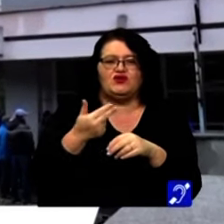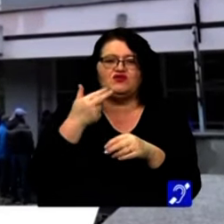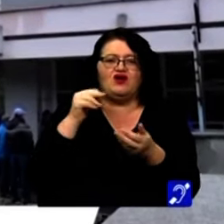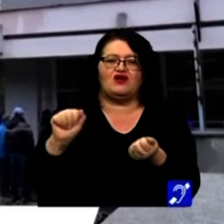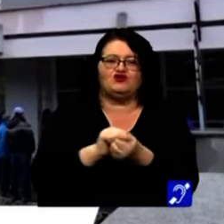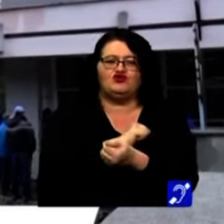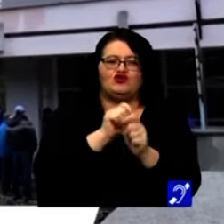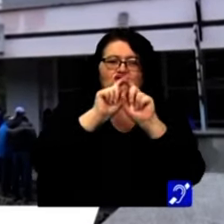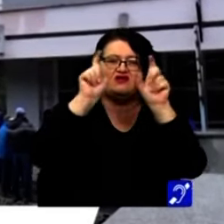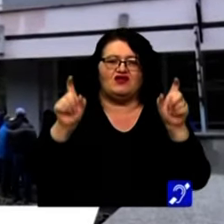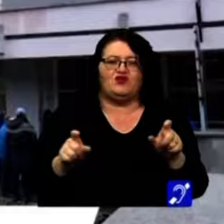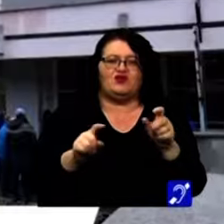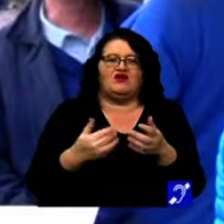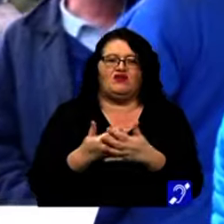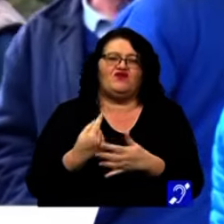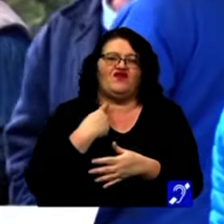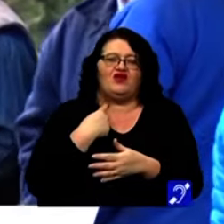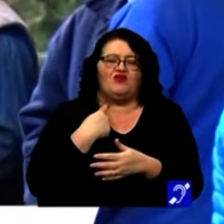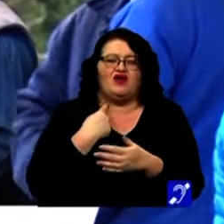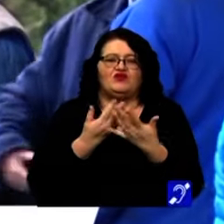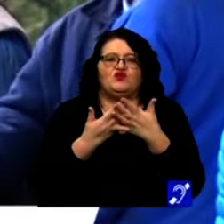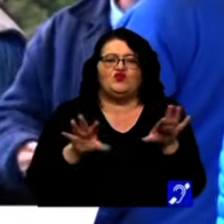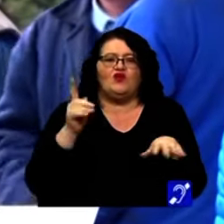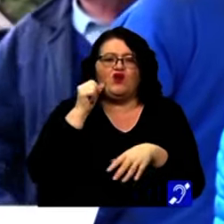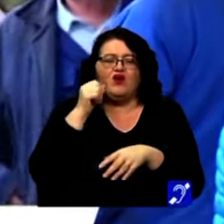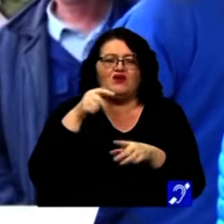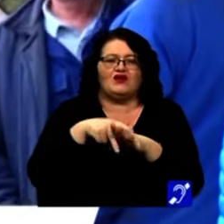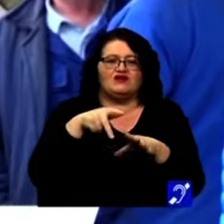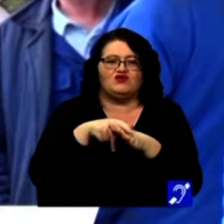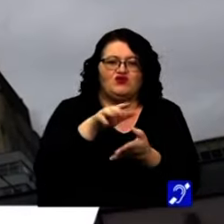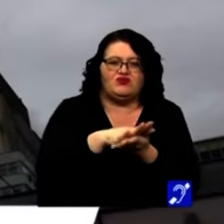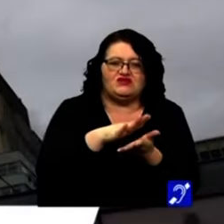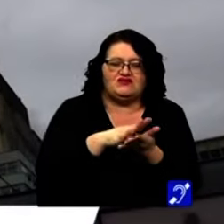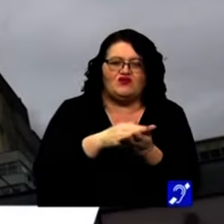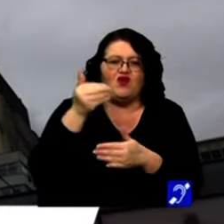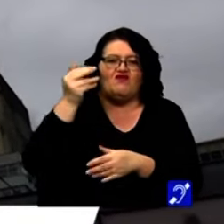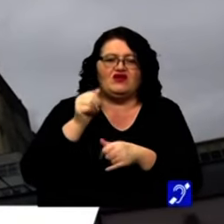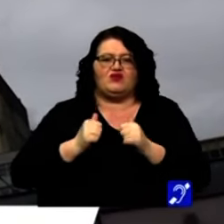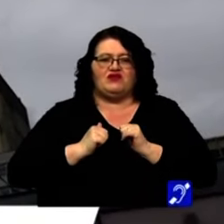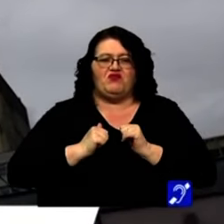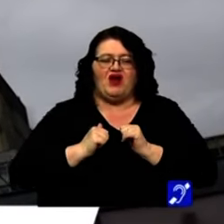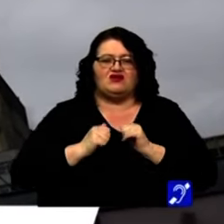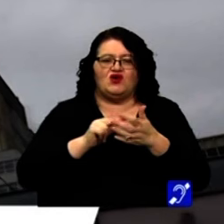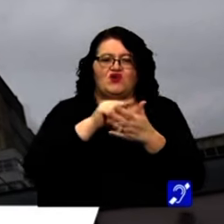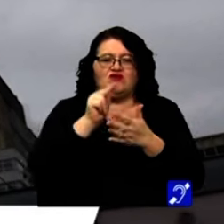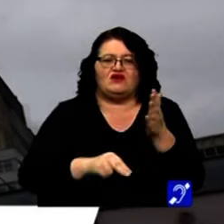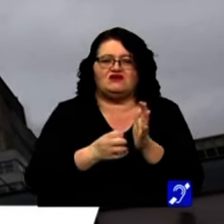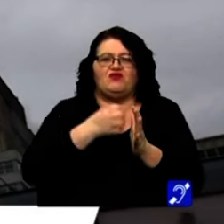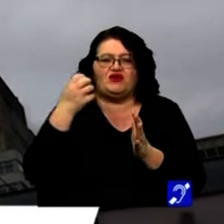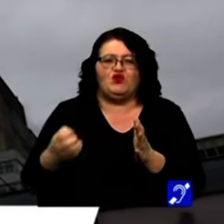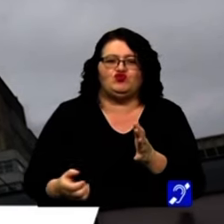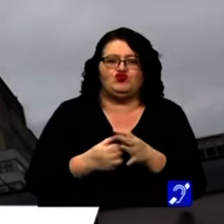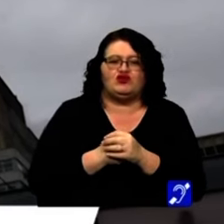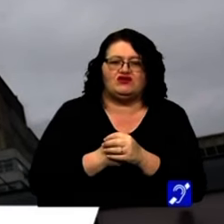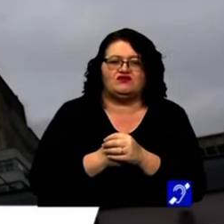Mintia Nu mai există nici oameni care să se ocupe de conservare, ci doar o firmă de pază, al cărei contract a fost prelungit.